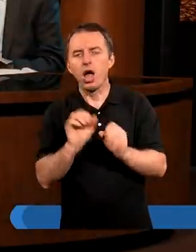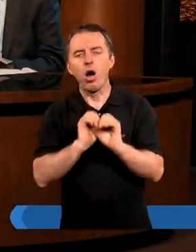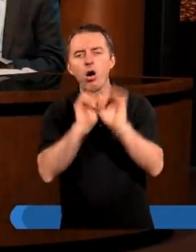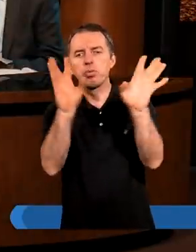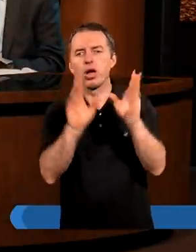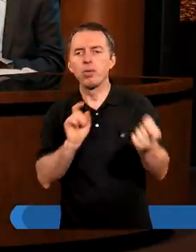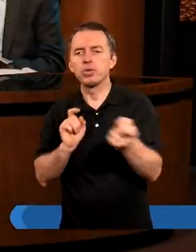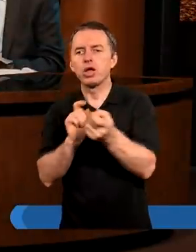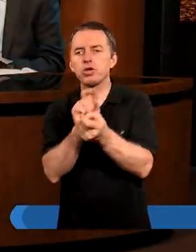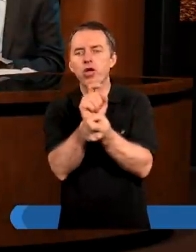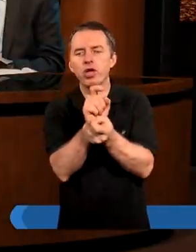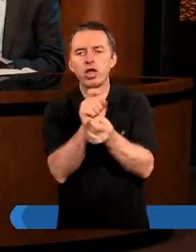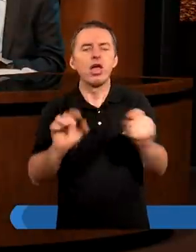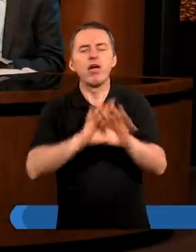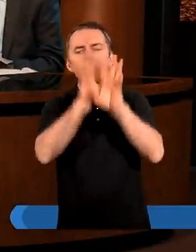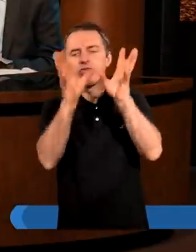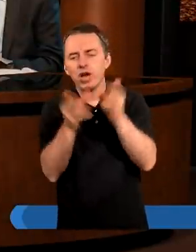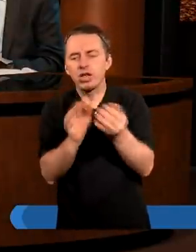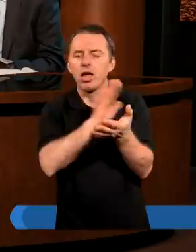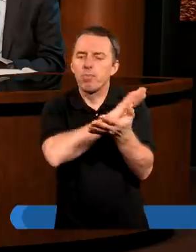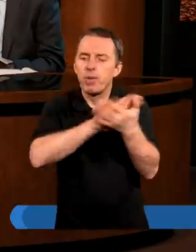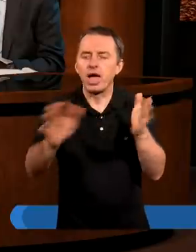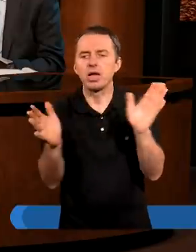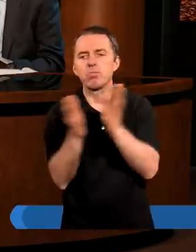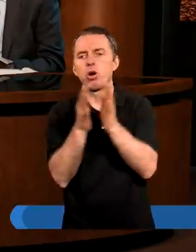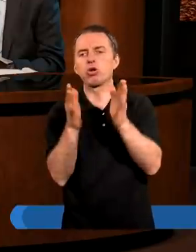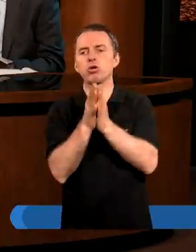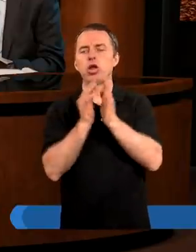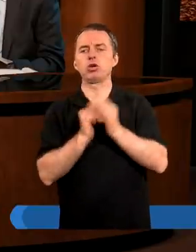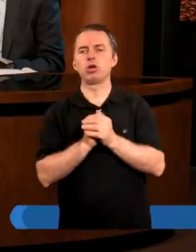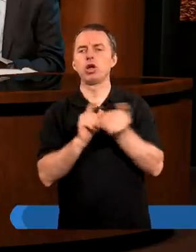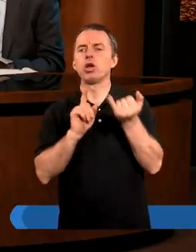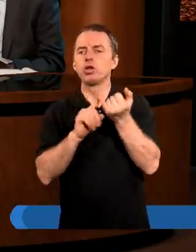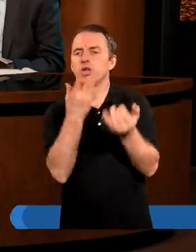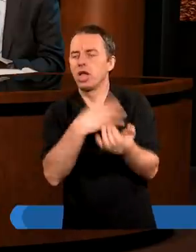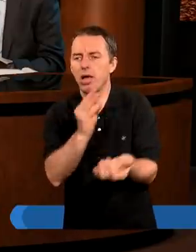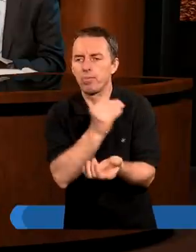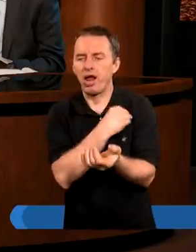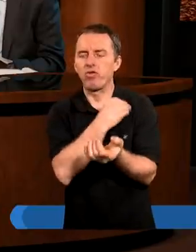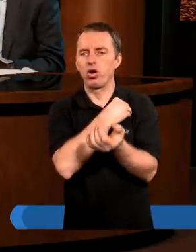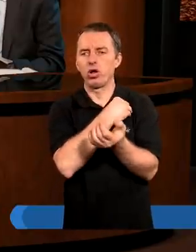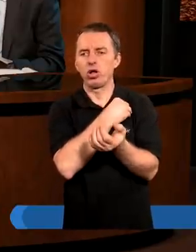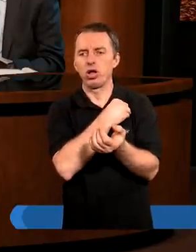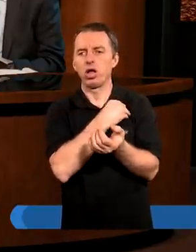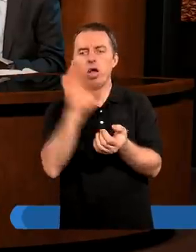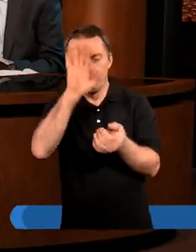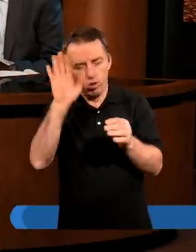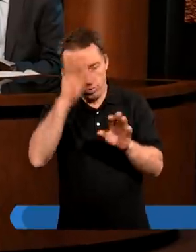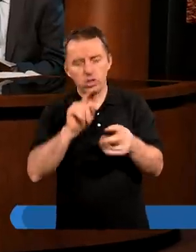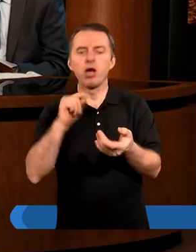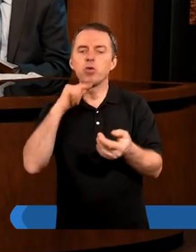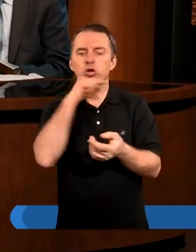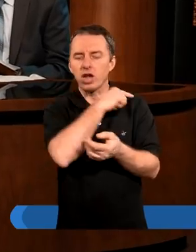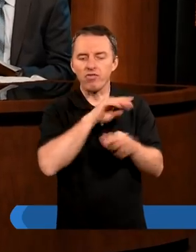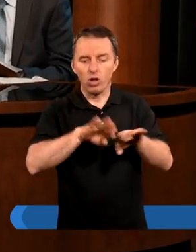Objawia się przeciwko wszelkiej bezbożności i nieprawości. Bóg potrafi oddzielić